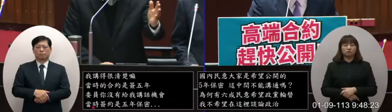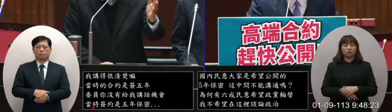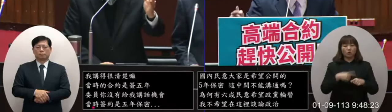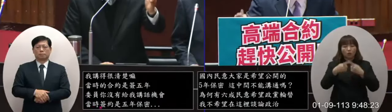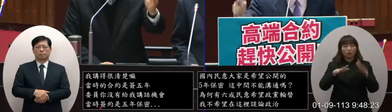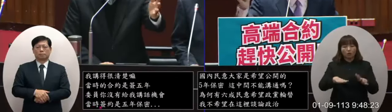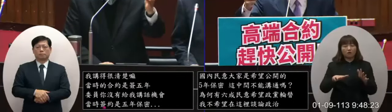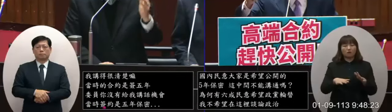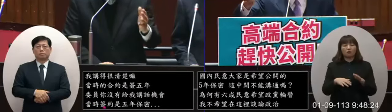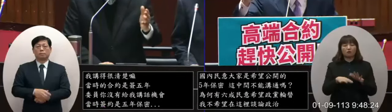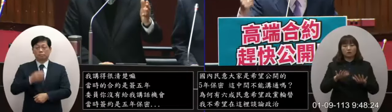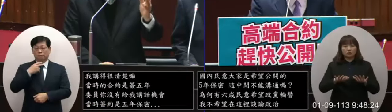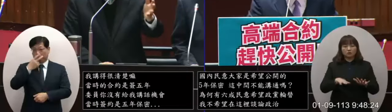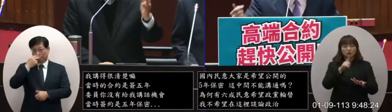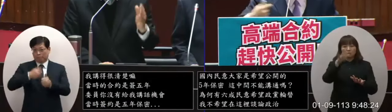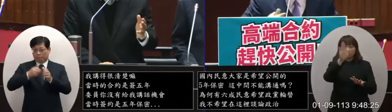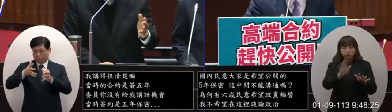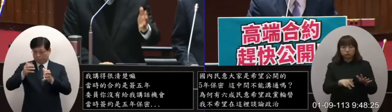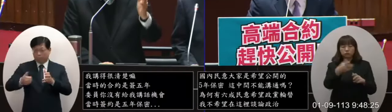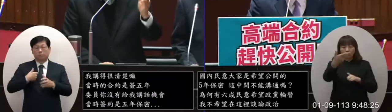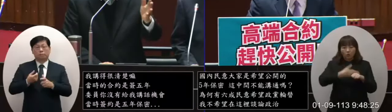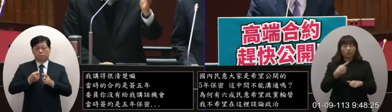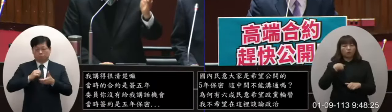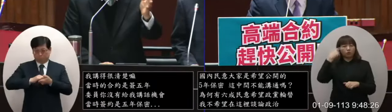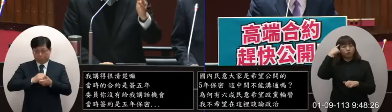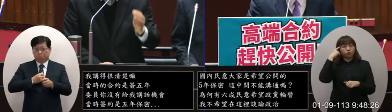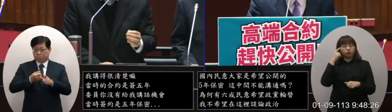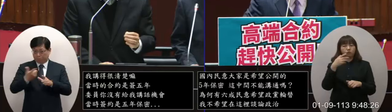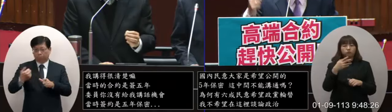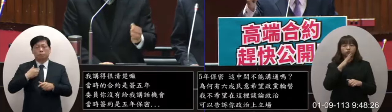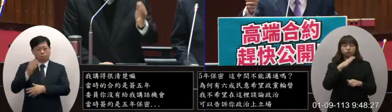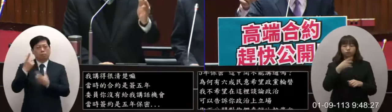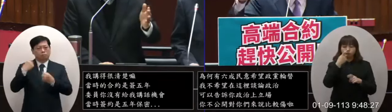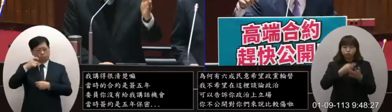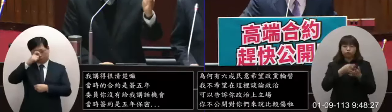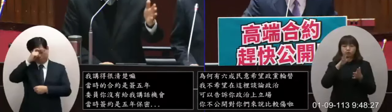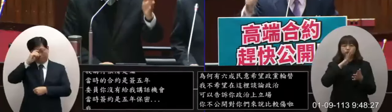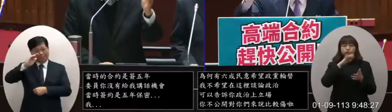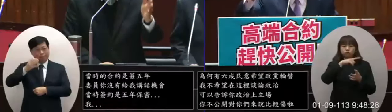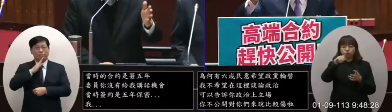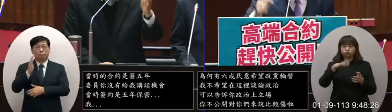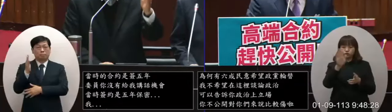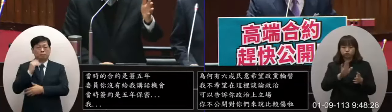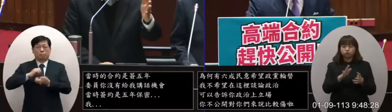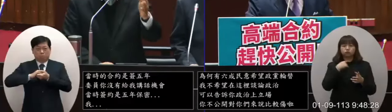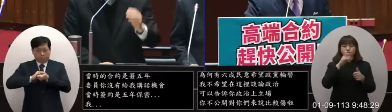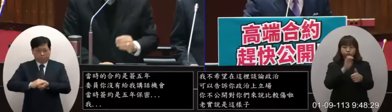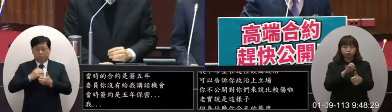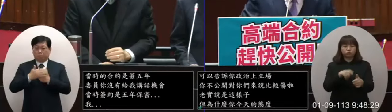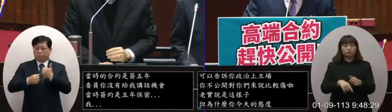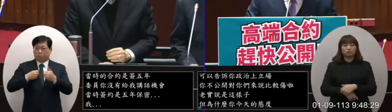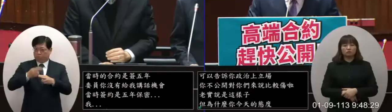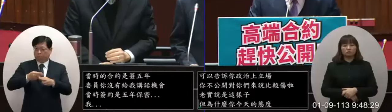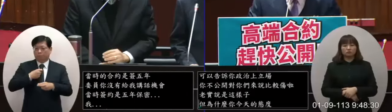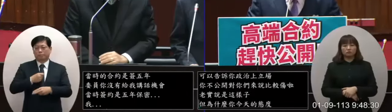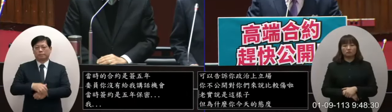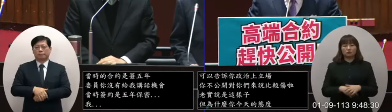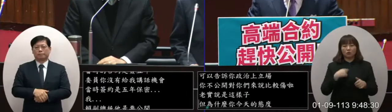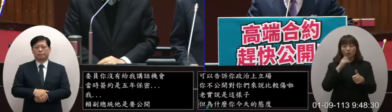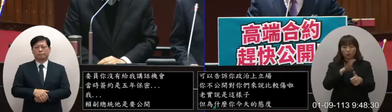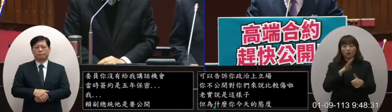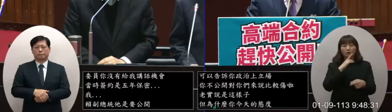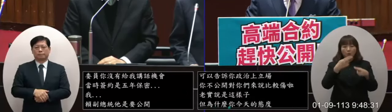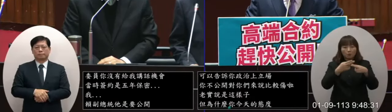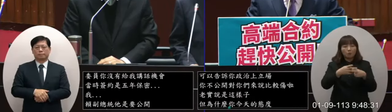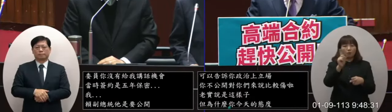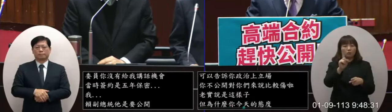為什麼今天今天你的態度讓我非常的也要公開但是政府必要維持承訊我告訴你